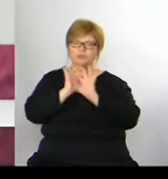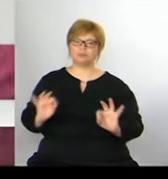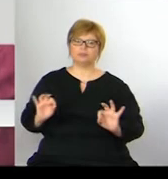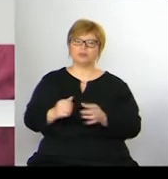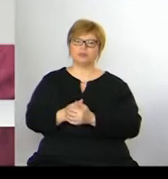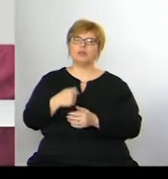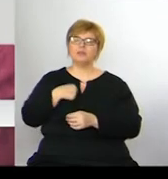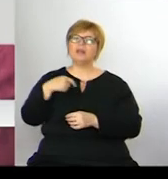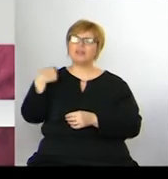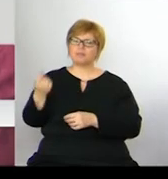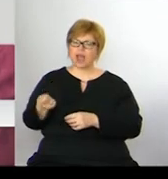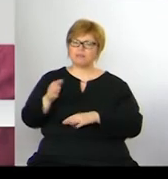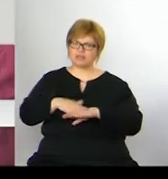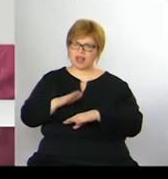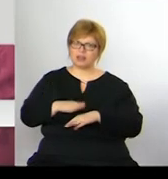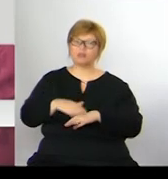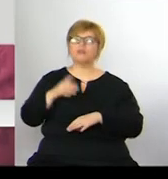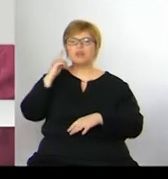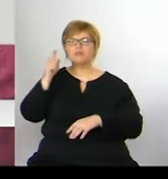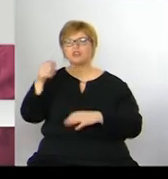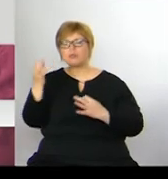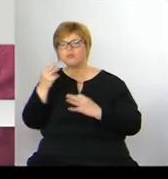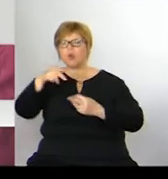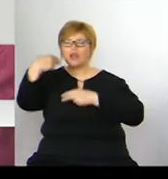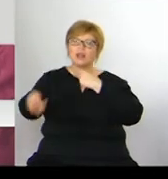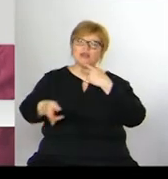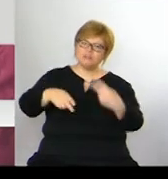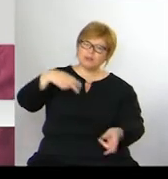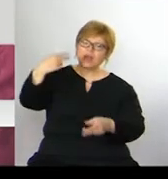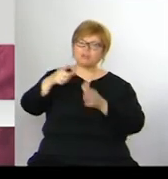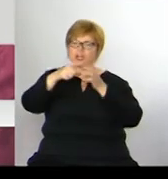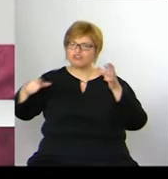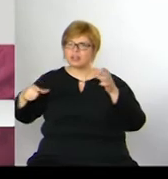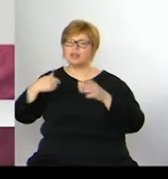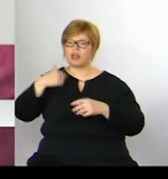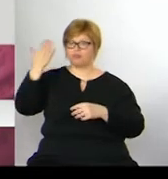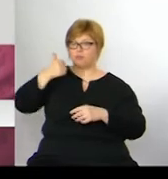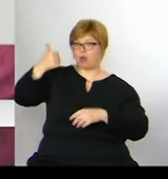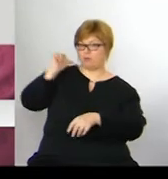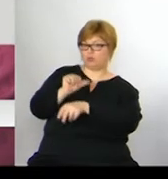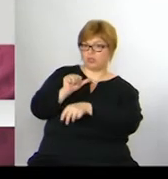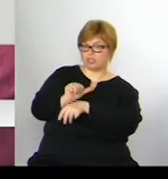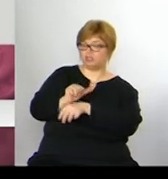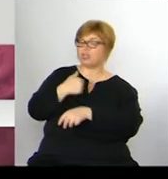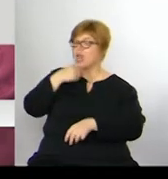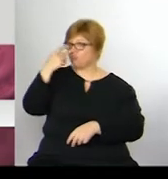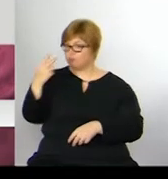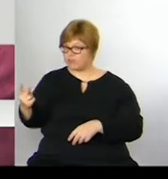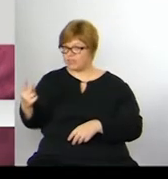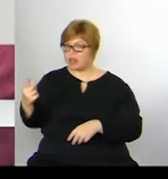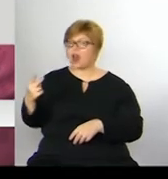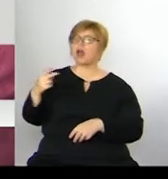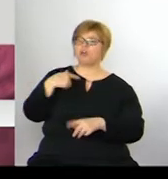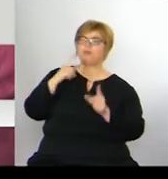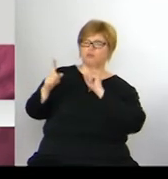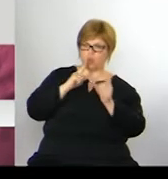držíme záruku. Viem, že sú tam nejaké výpadnuté štriedly, alebo som tam bol akurát minulý týždeň. Tak som to videl a som sa